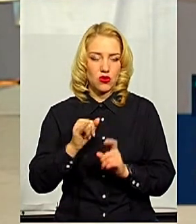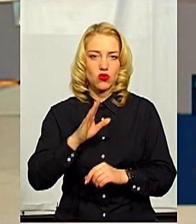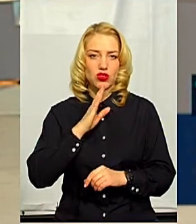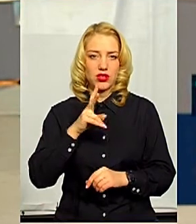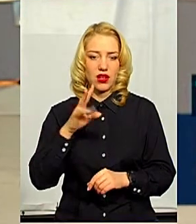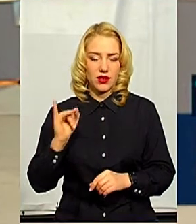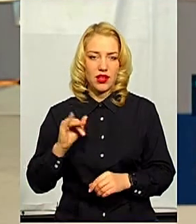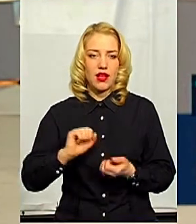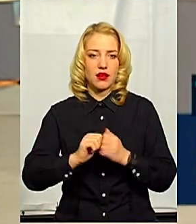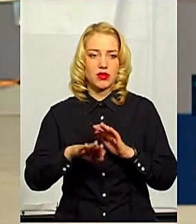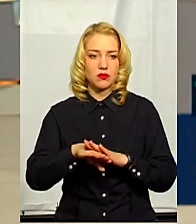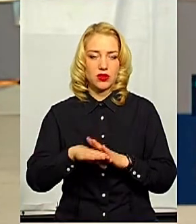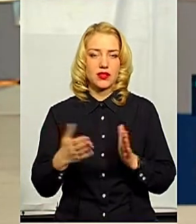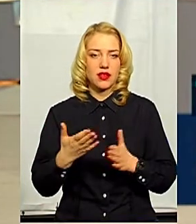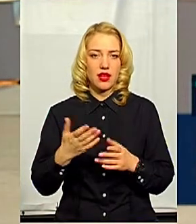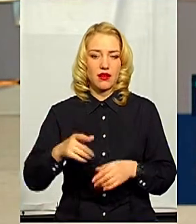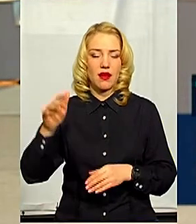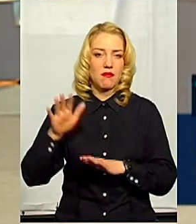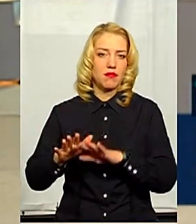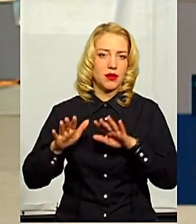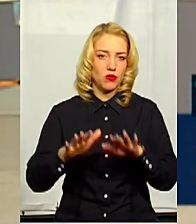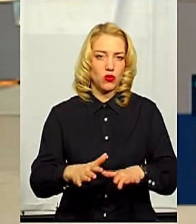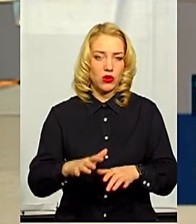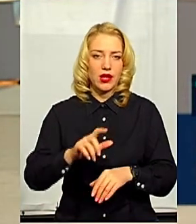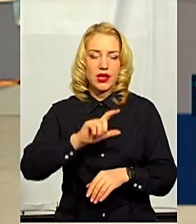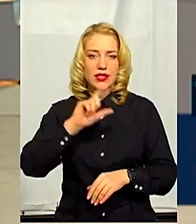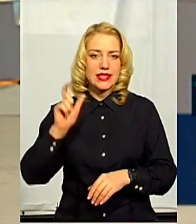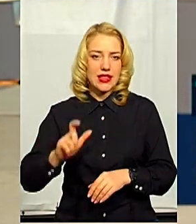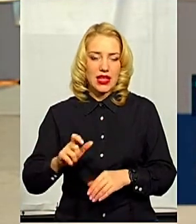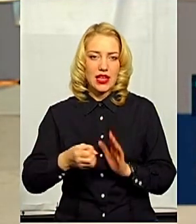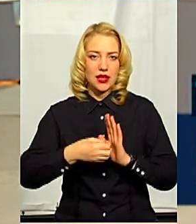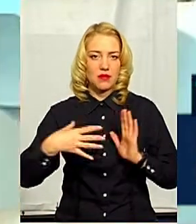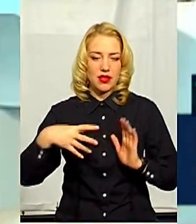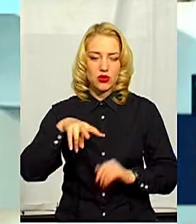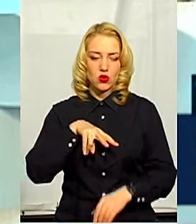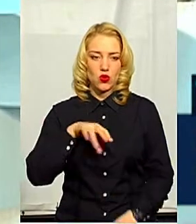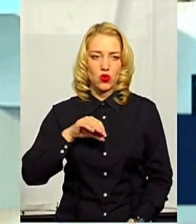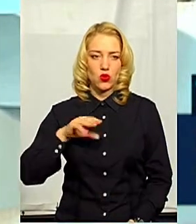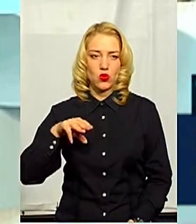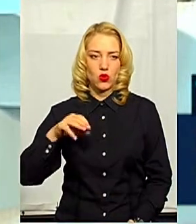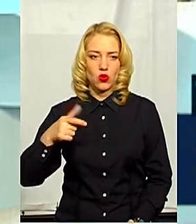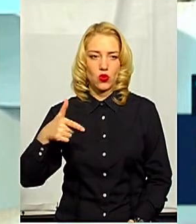жительки Кам'янця-Подільського, яка прибула з Італії 15 лютого.